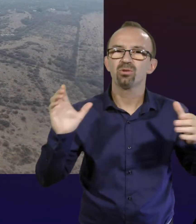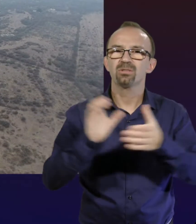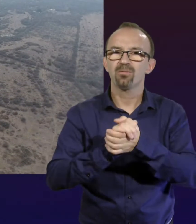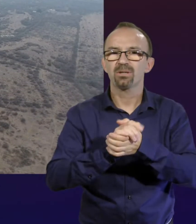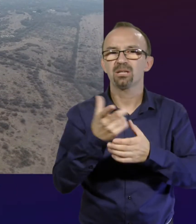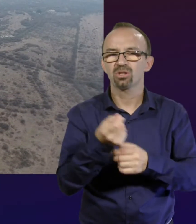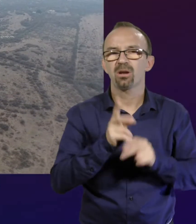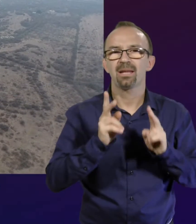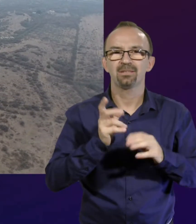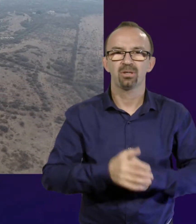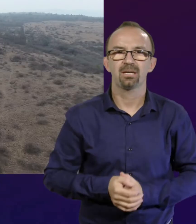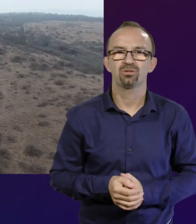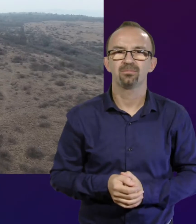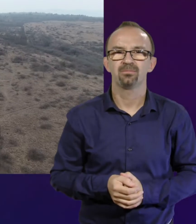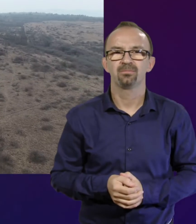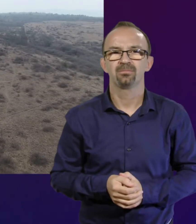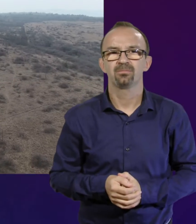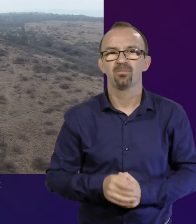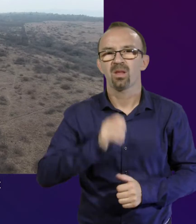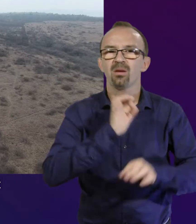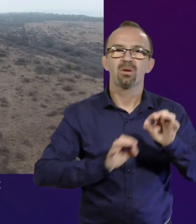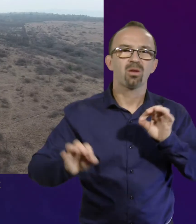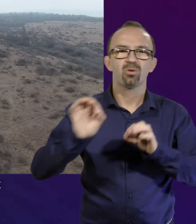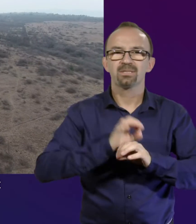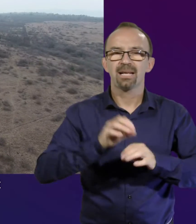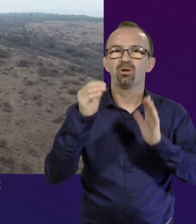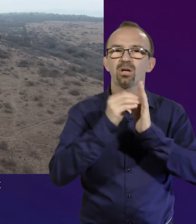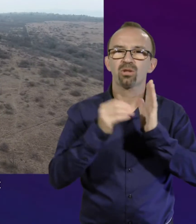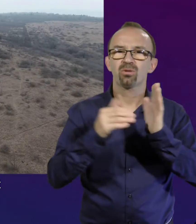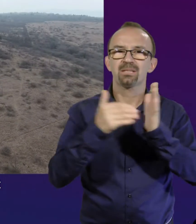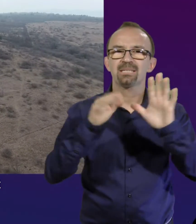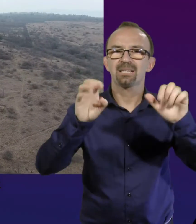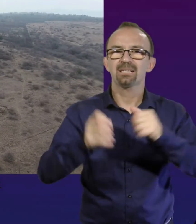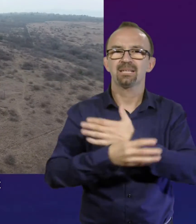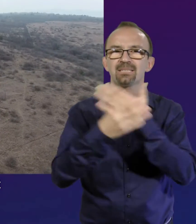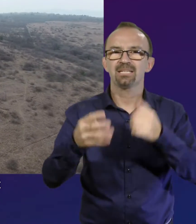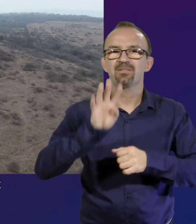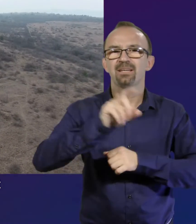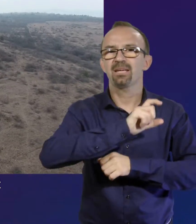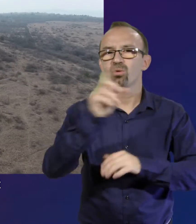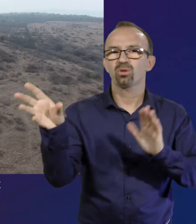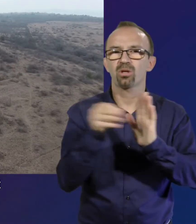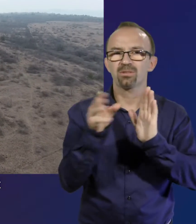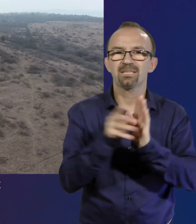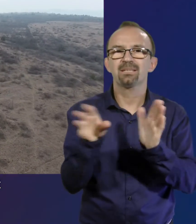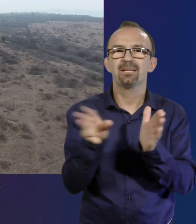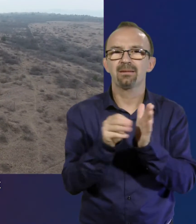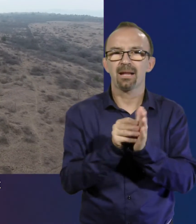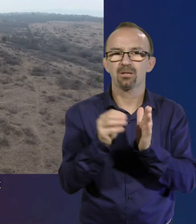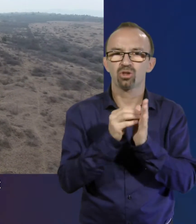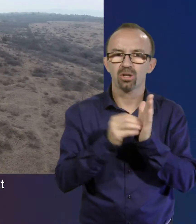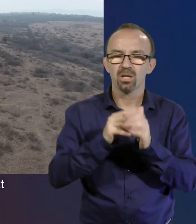összefogás segítségével lehetséges. Magyarországon az adatokat 1994 óta rögzítik